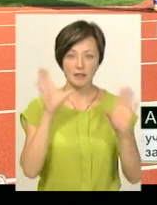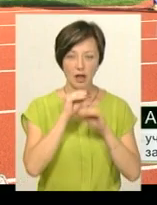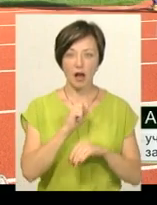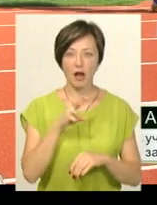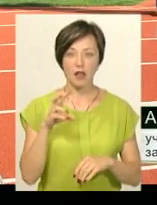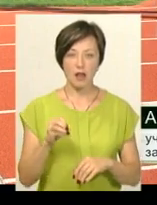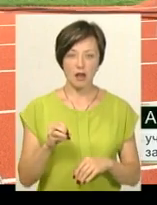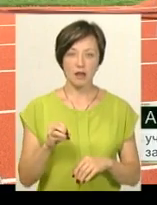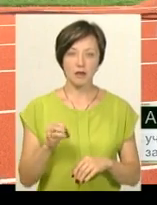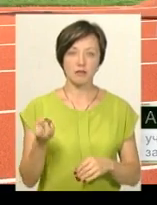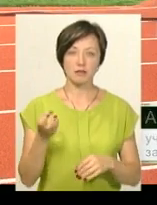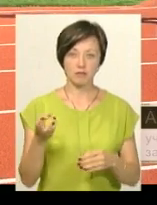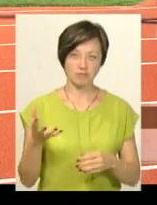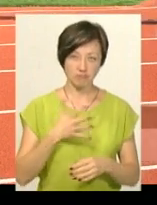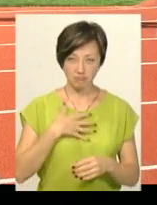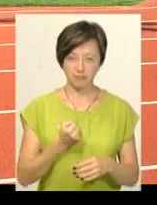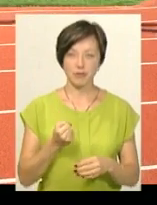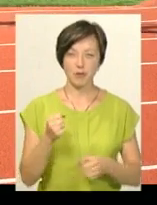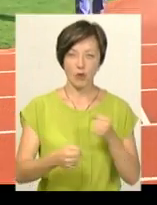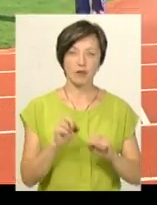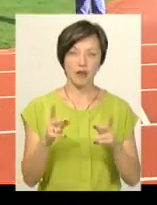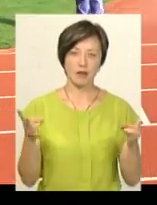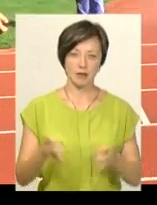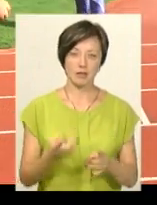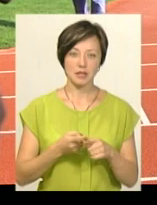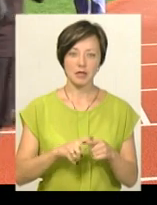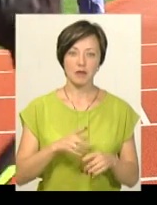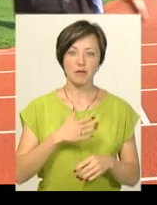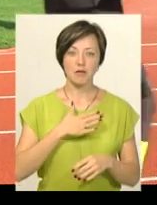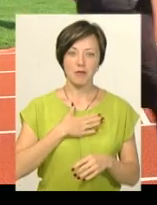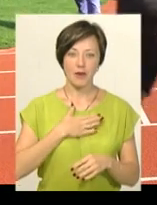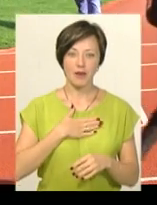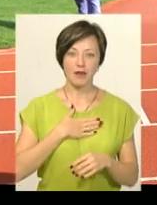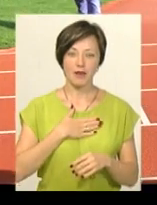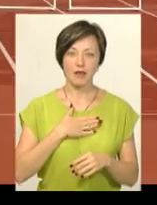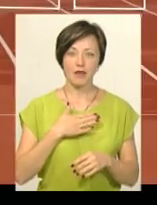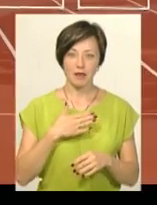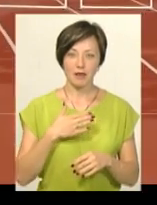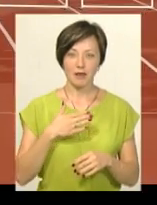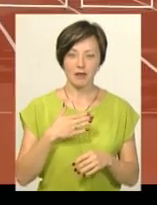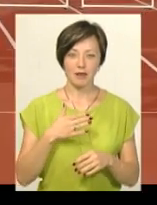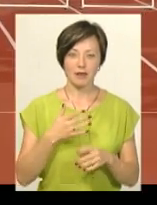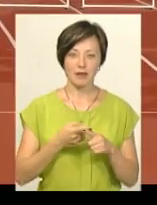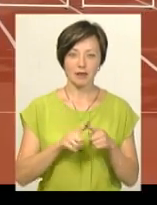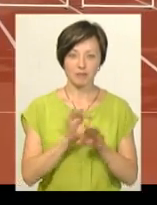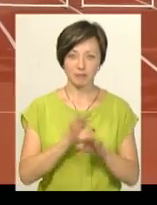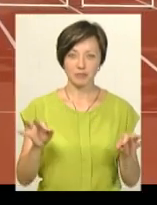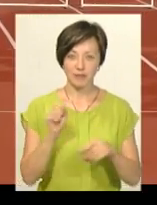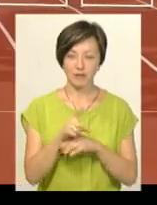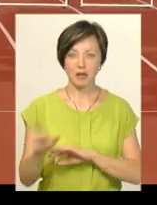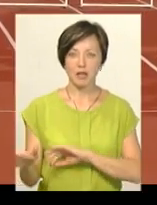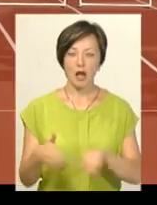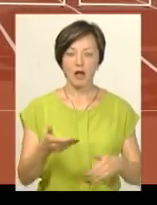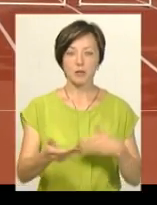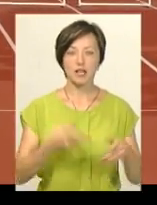але я прийшла, зібралася і пробігла, як надо. Це моє врожньо, як так можна сказати. Переможеця в спортивній ходьбі на 2000